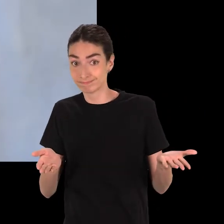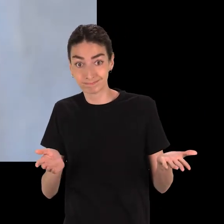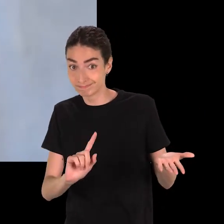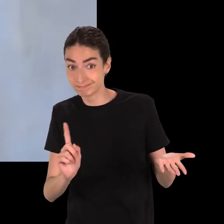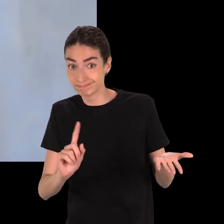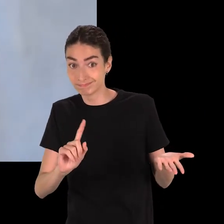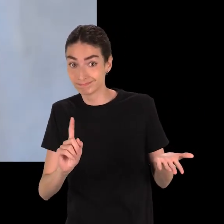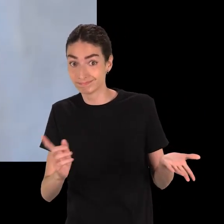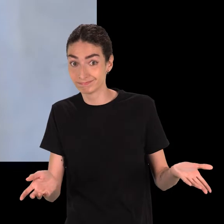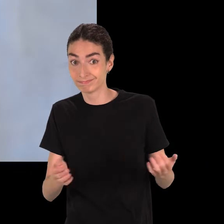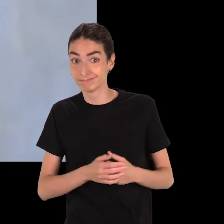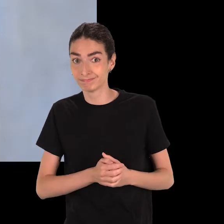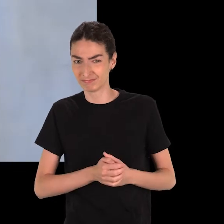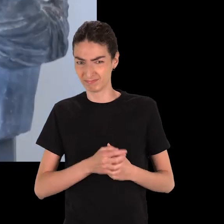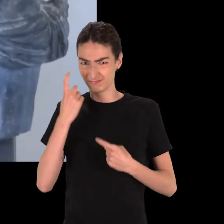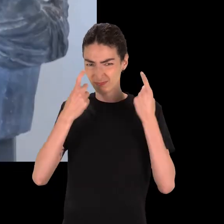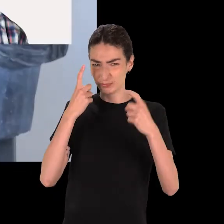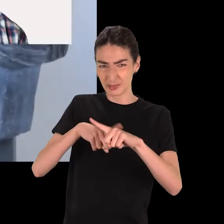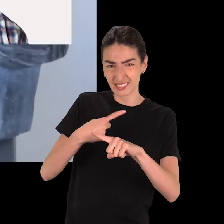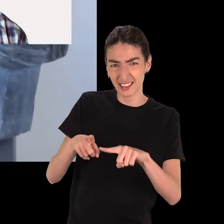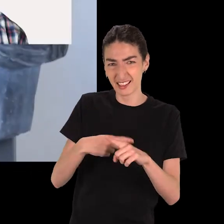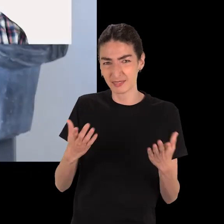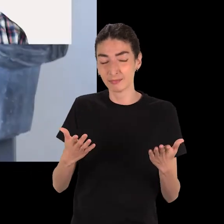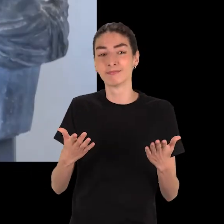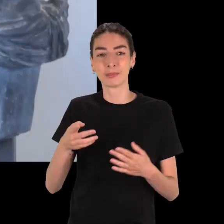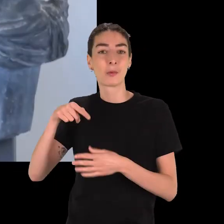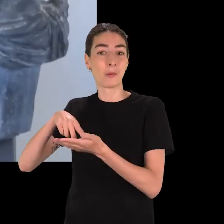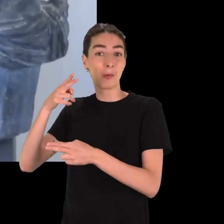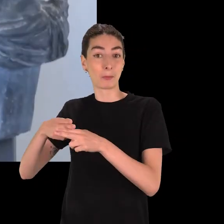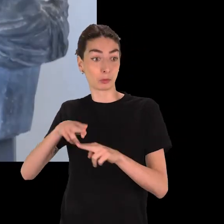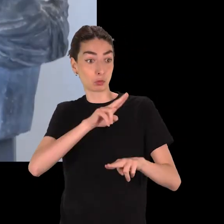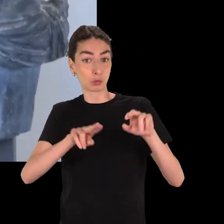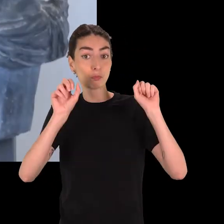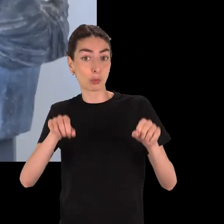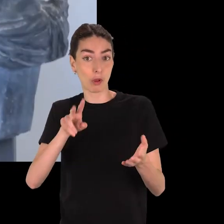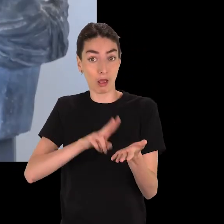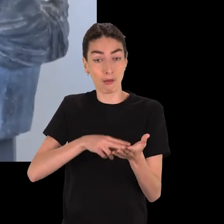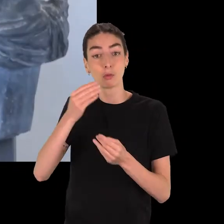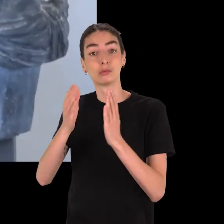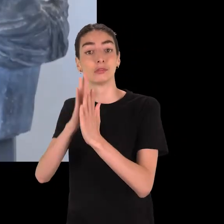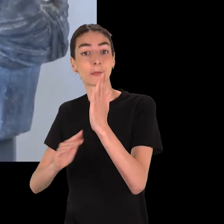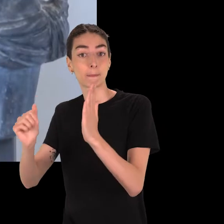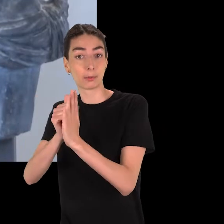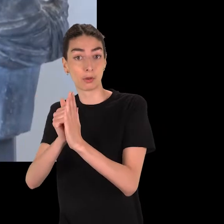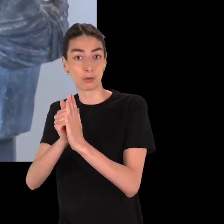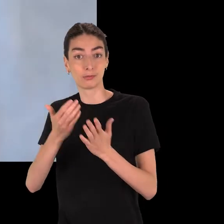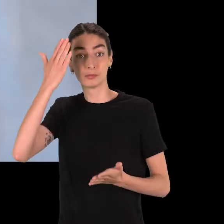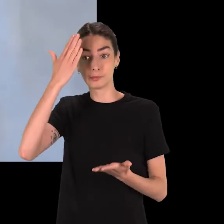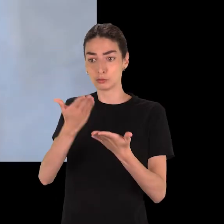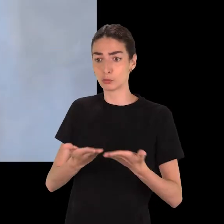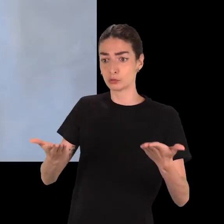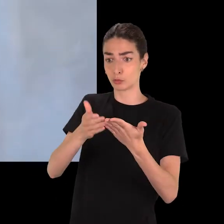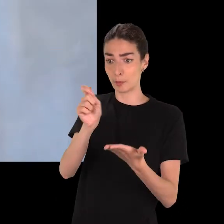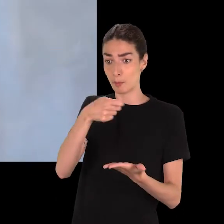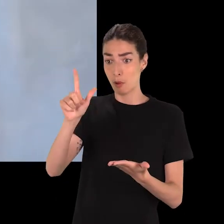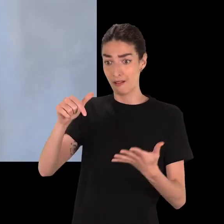pas nécessairement être dépourvu de vêtements. C'est là que ça se corse. À Rome, la nudité peut être réelle ou symbolique. En